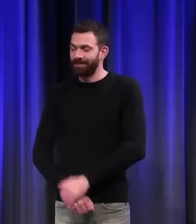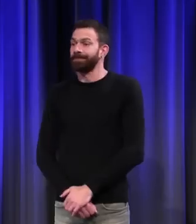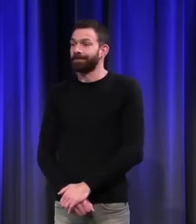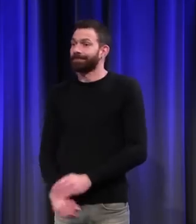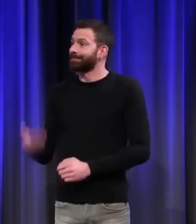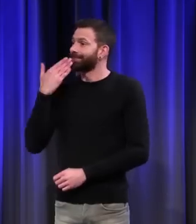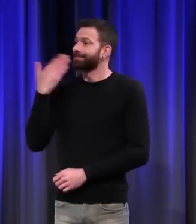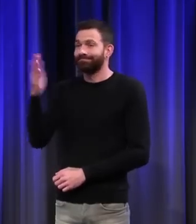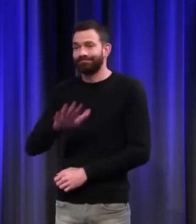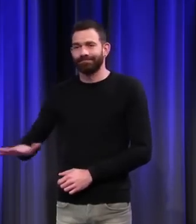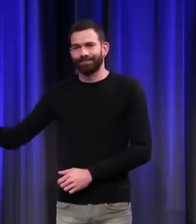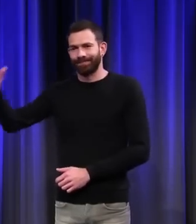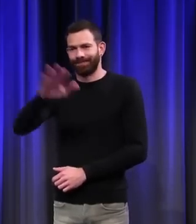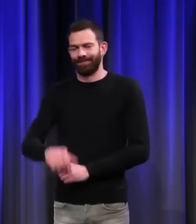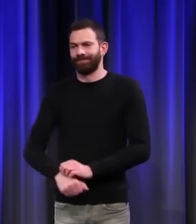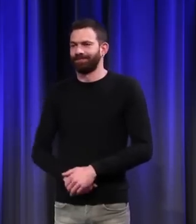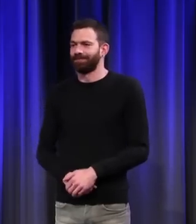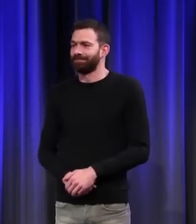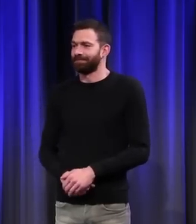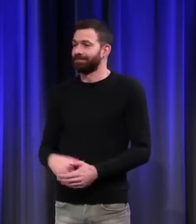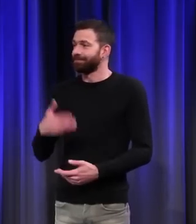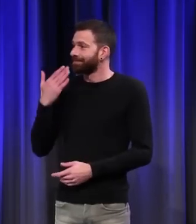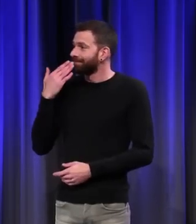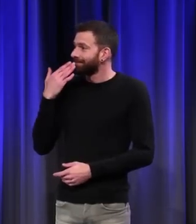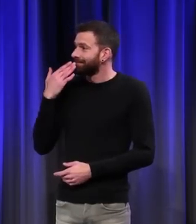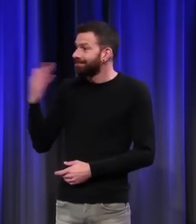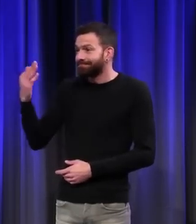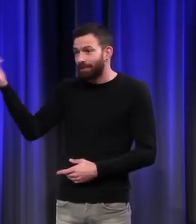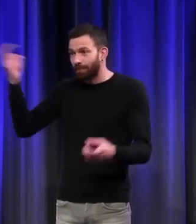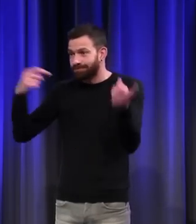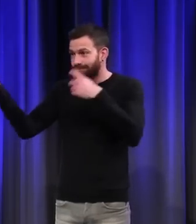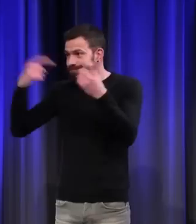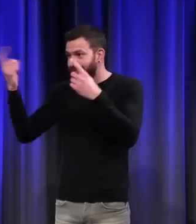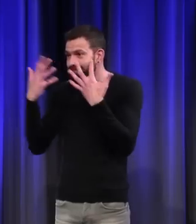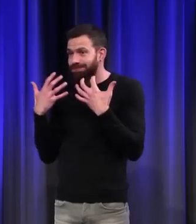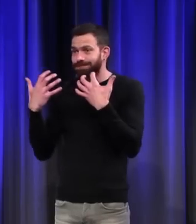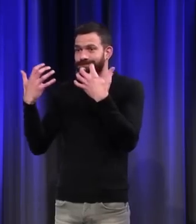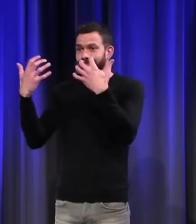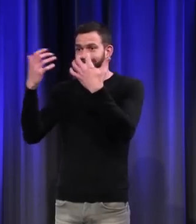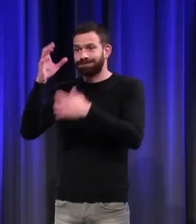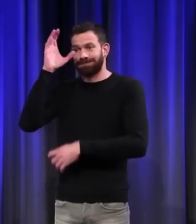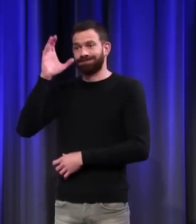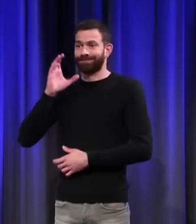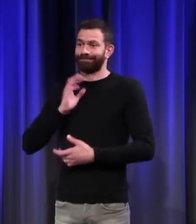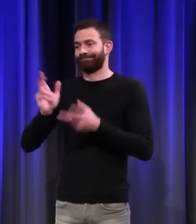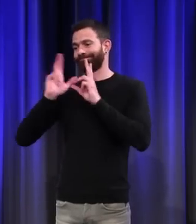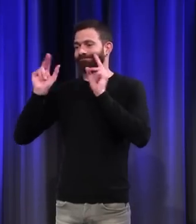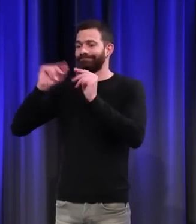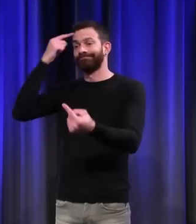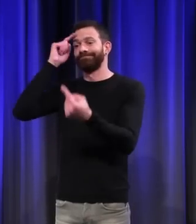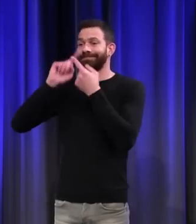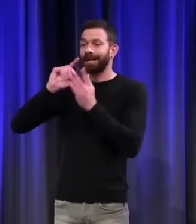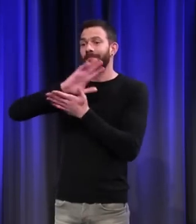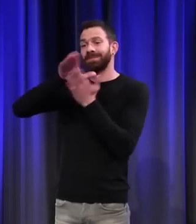Bonsoir à tous. Merci d'être venus nombreux pour entendre parler de symbolique et de